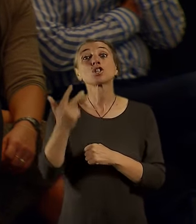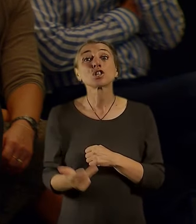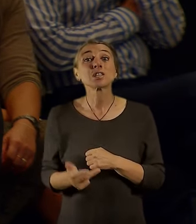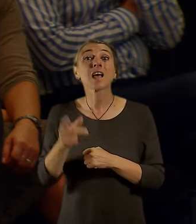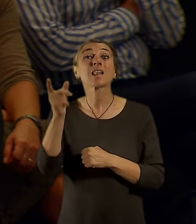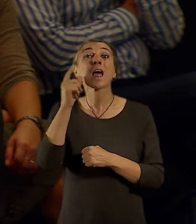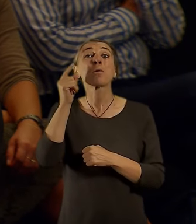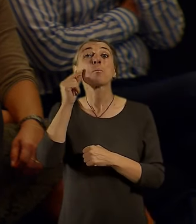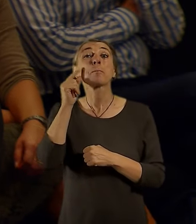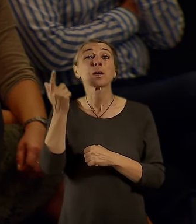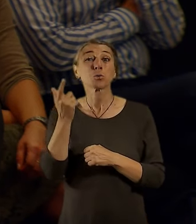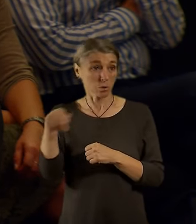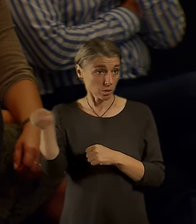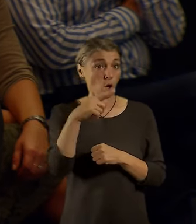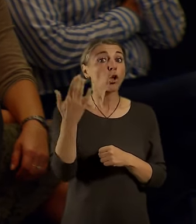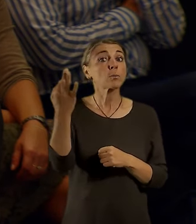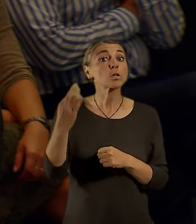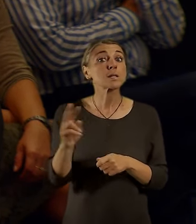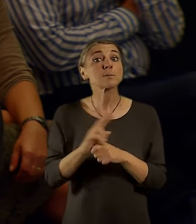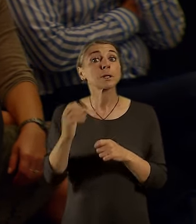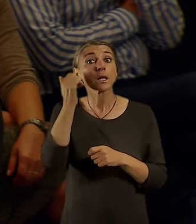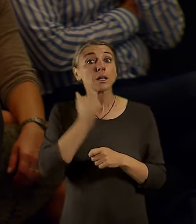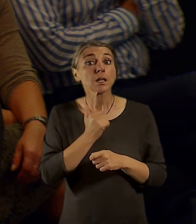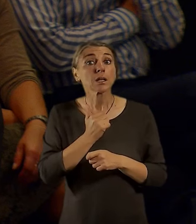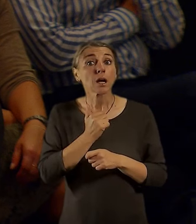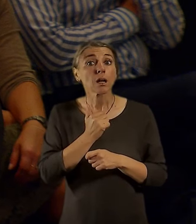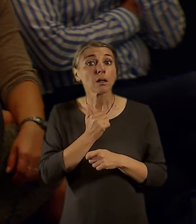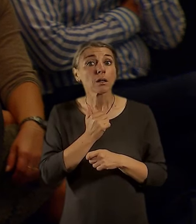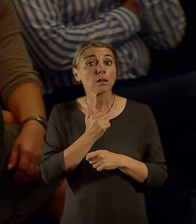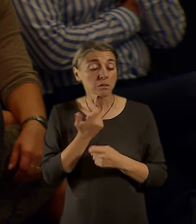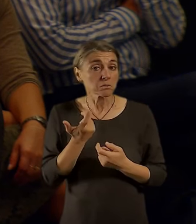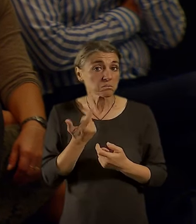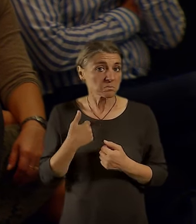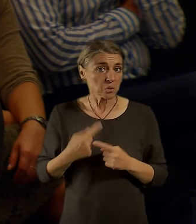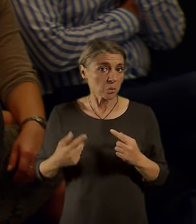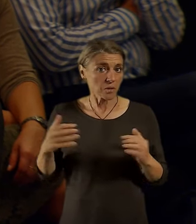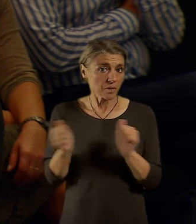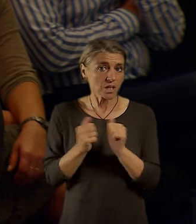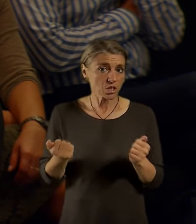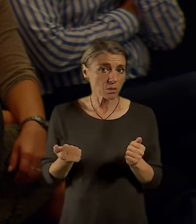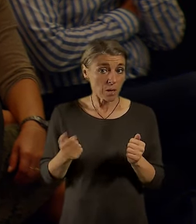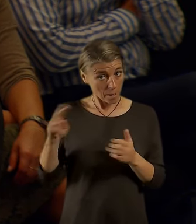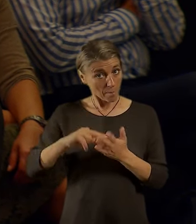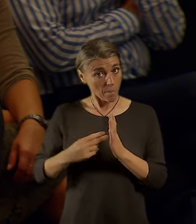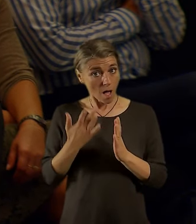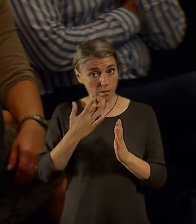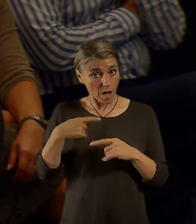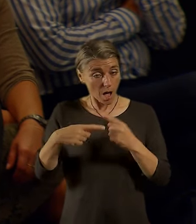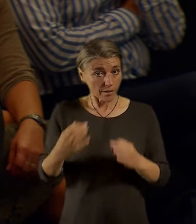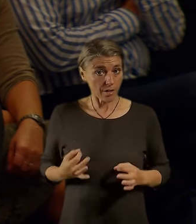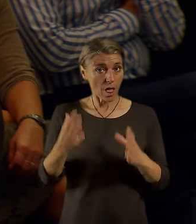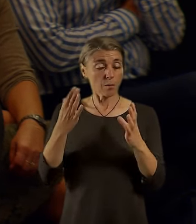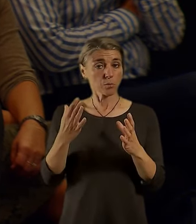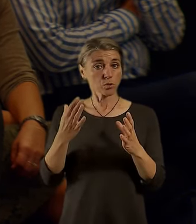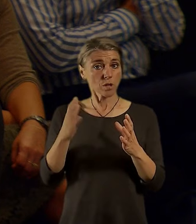není a pokud jo, tak jestli jsou nějaké plány v Praze na to, jak tohleto zlepšit, protože jeden